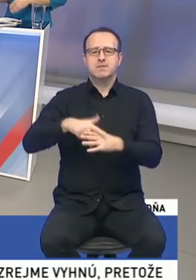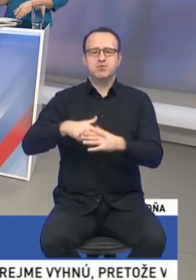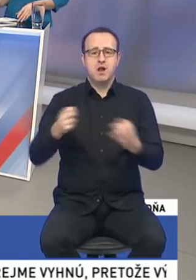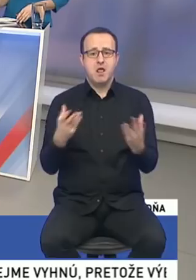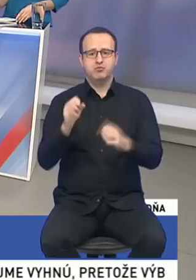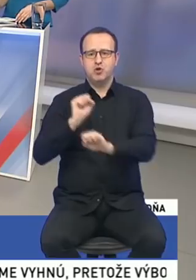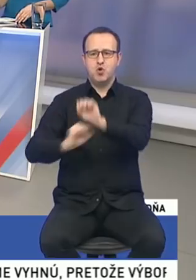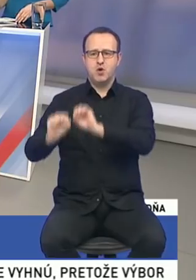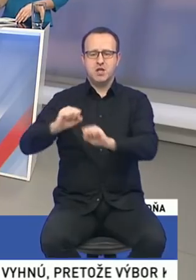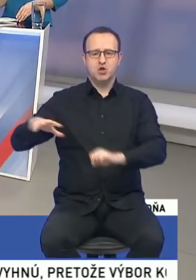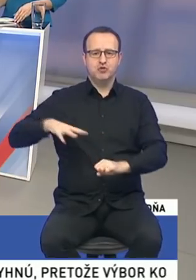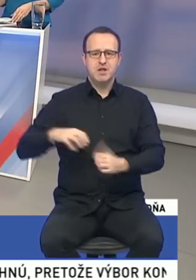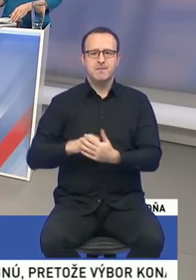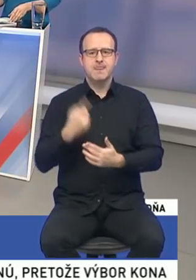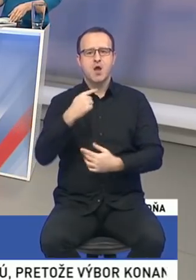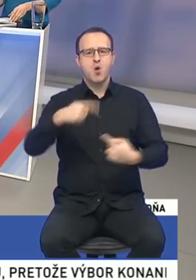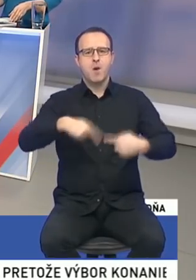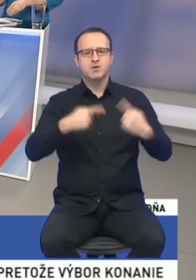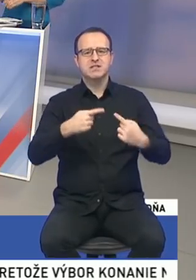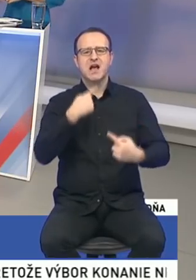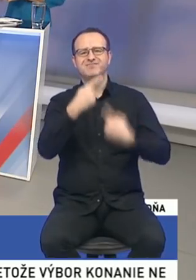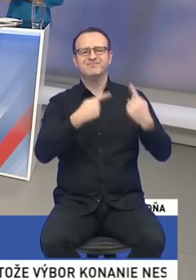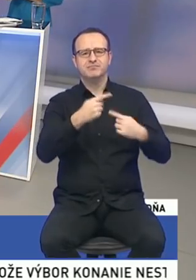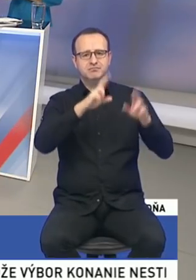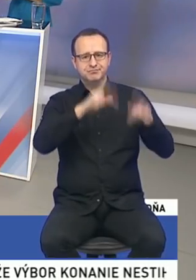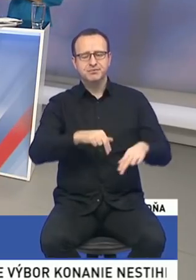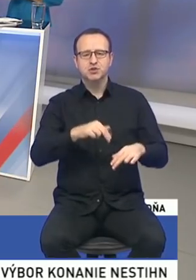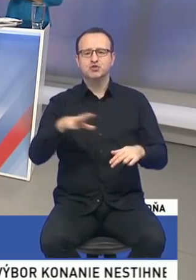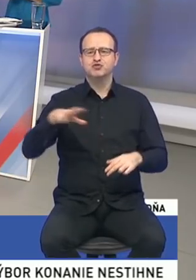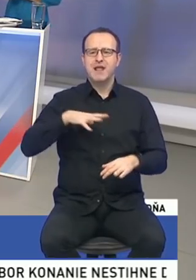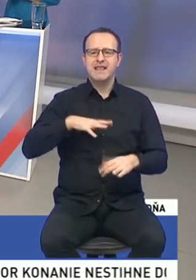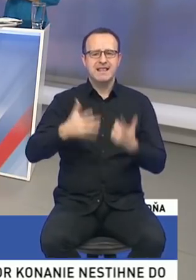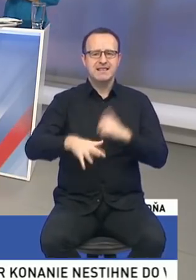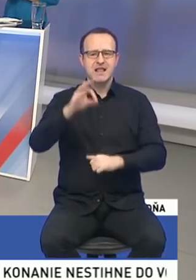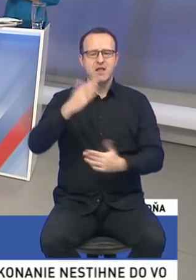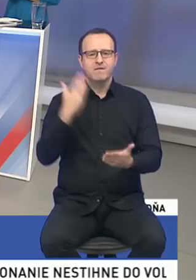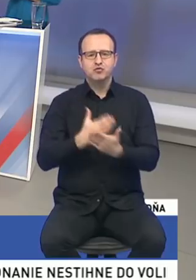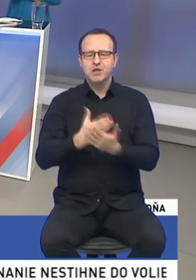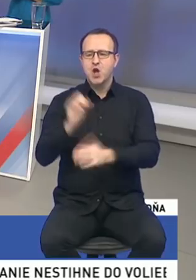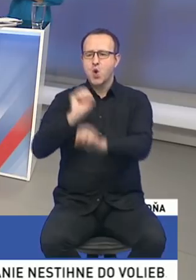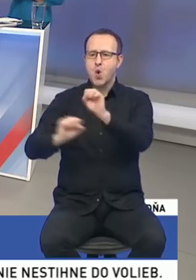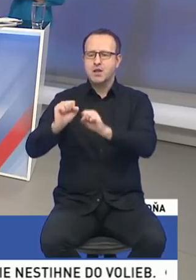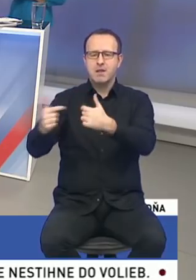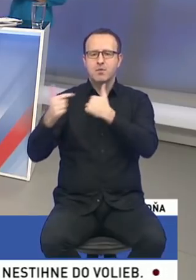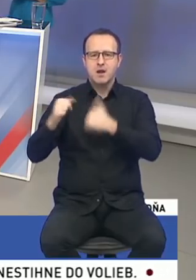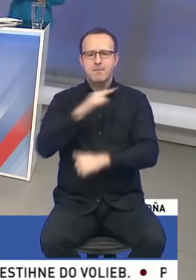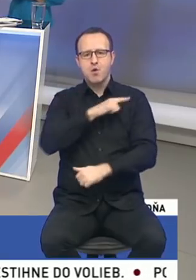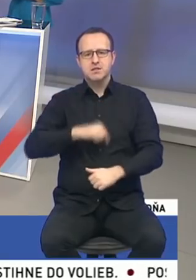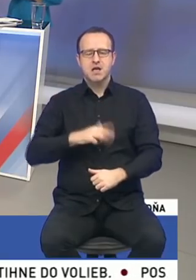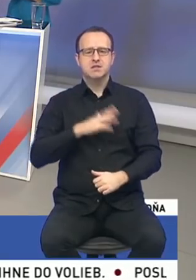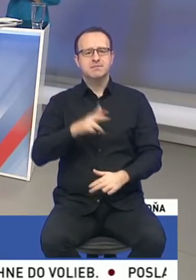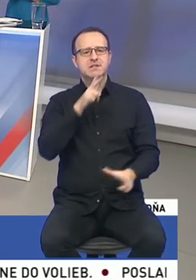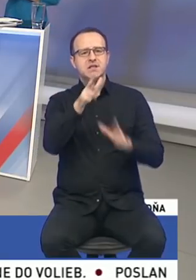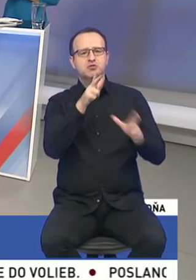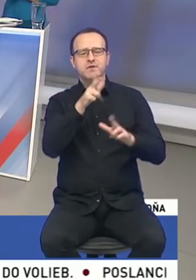výčitky zo strany opozície oprávnené, že naozaj tie ženy nenachádzajú vždy oporu u policajtov, keď sa chcú stiažovať, keď chcú